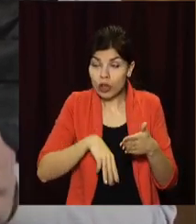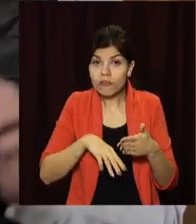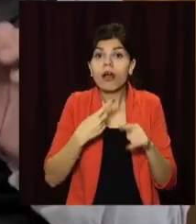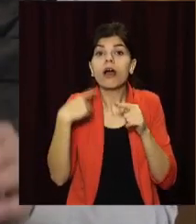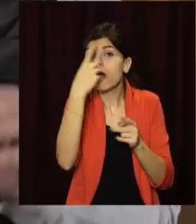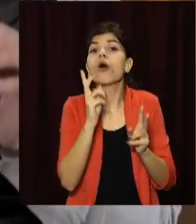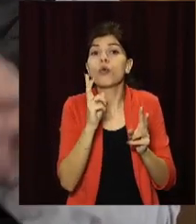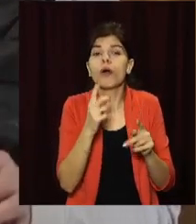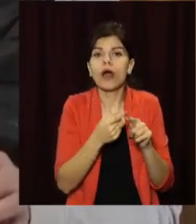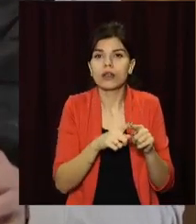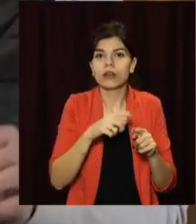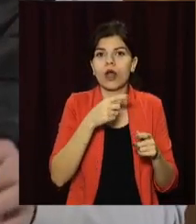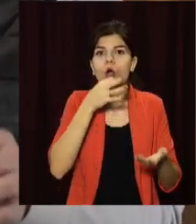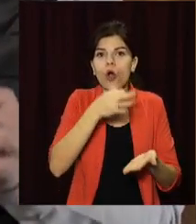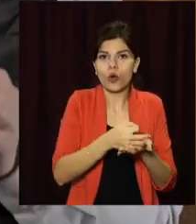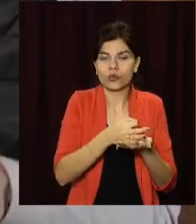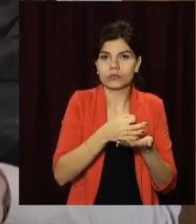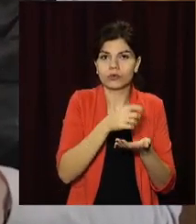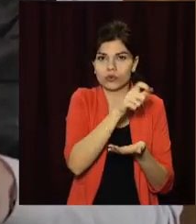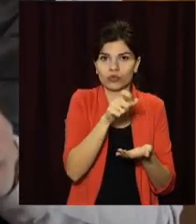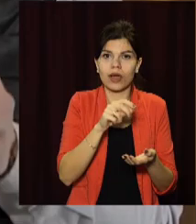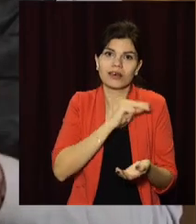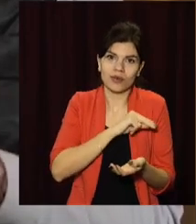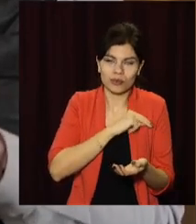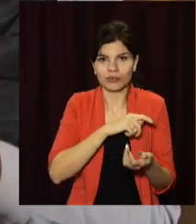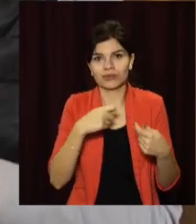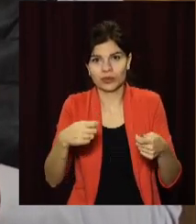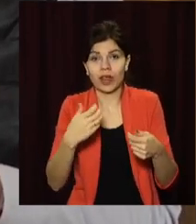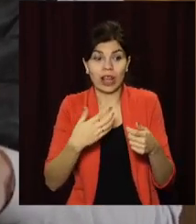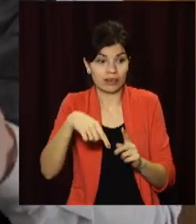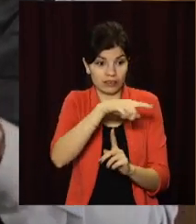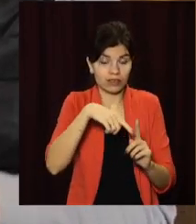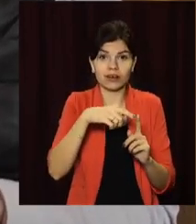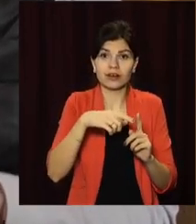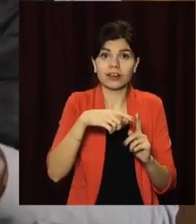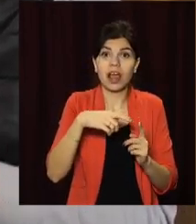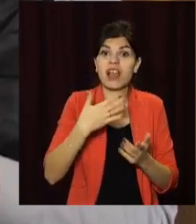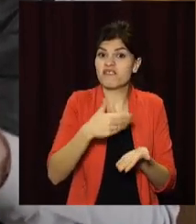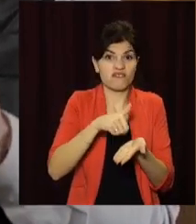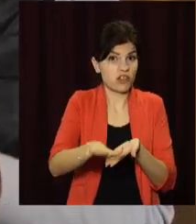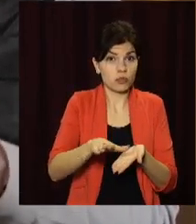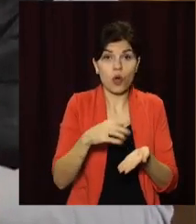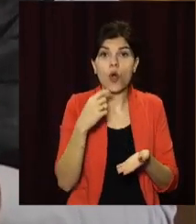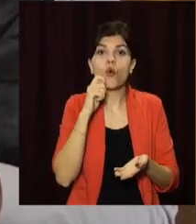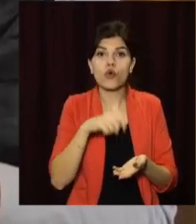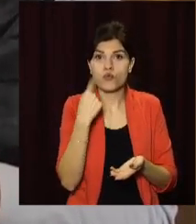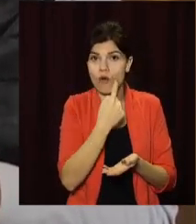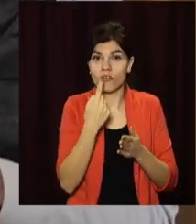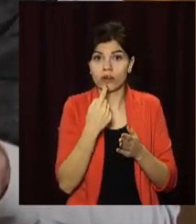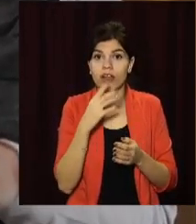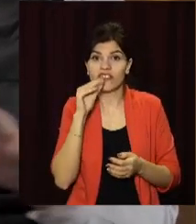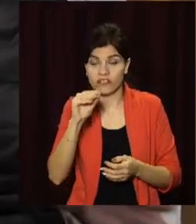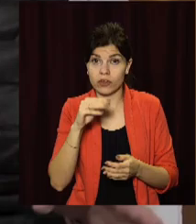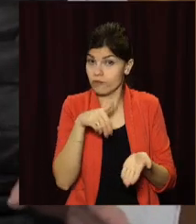саме про суб'єкти господарювання і тільки у випадку, якщо їхні працівники відмовляться спілкуватися українською мовою.